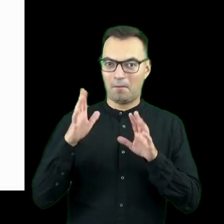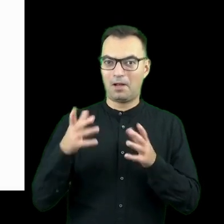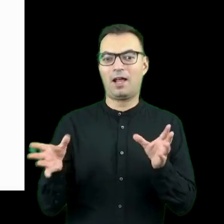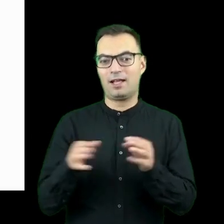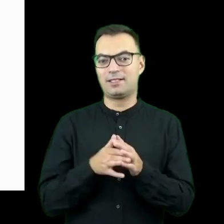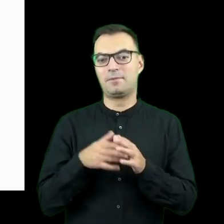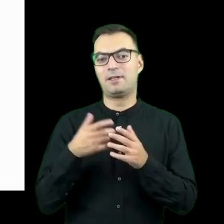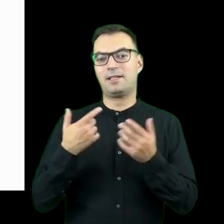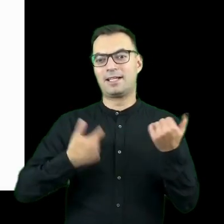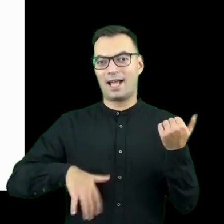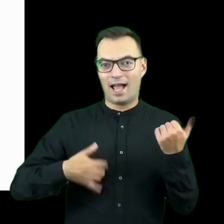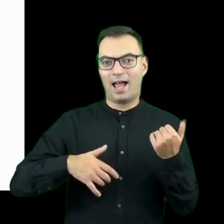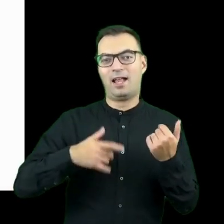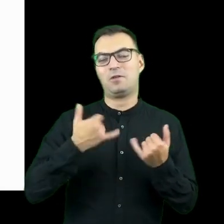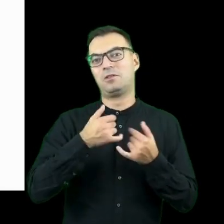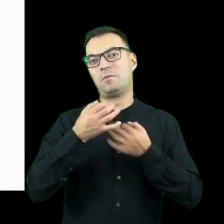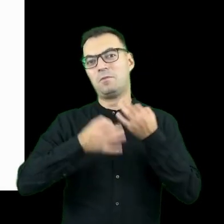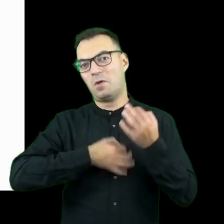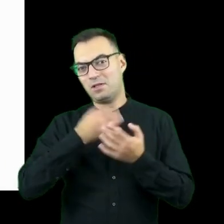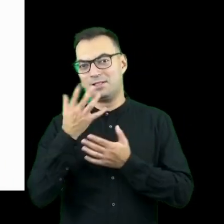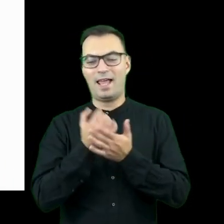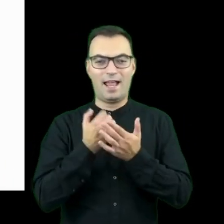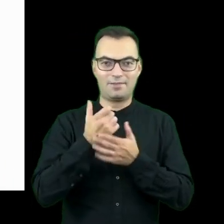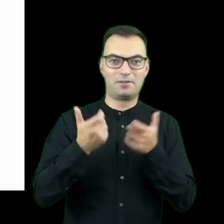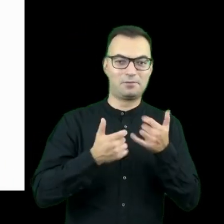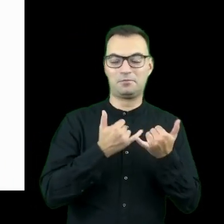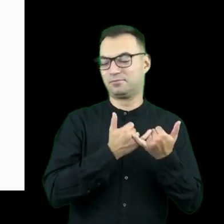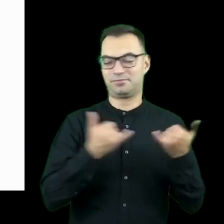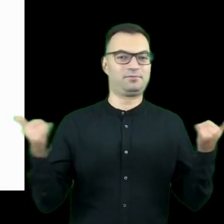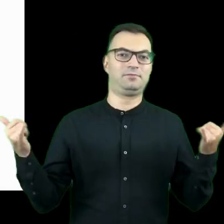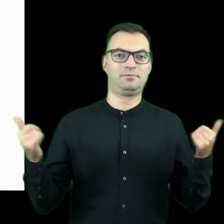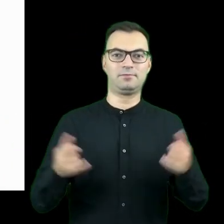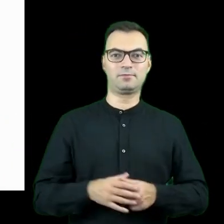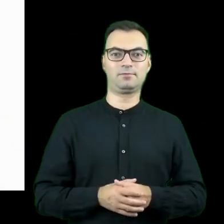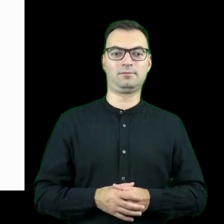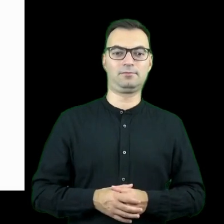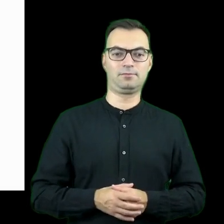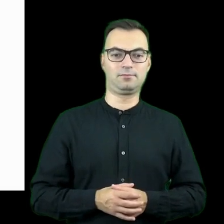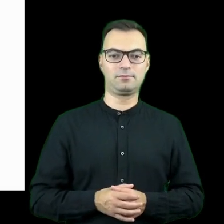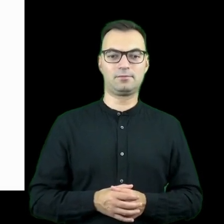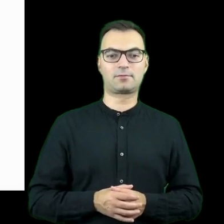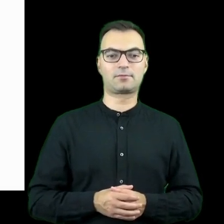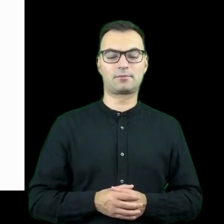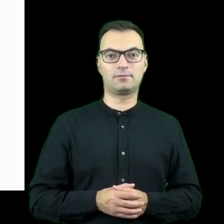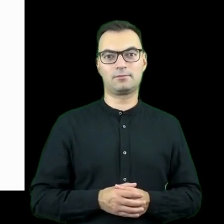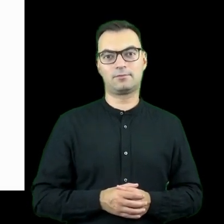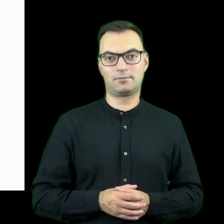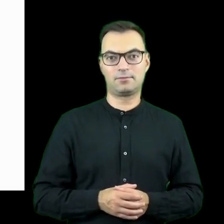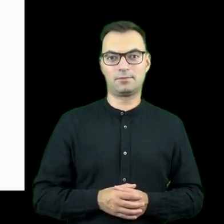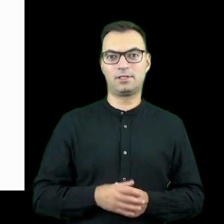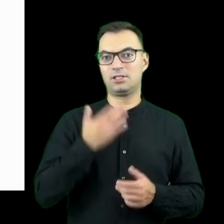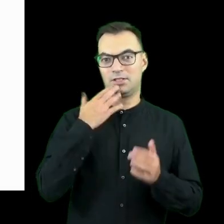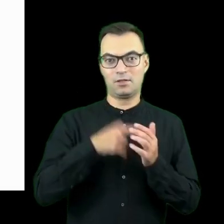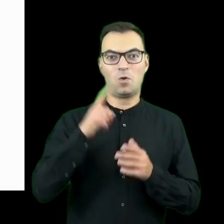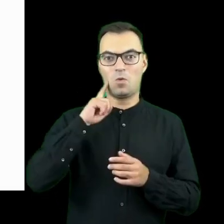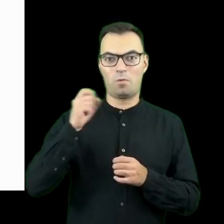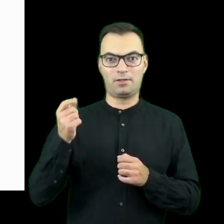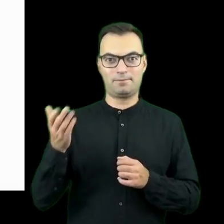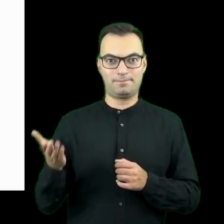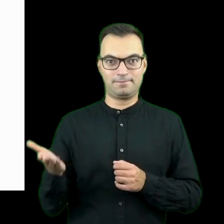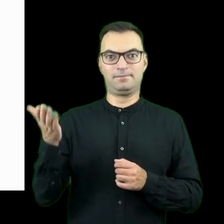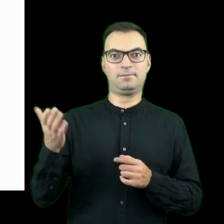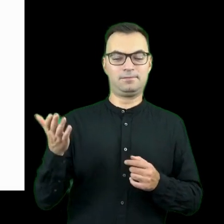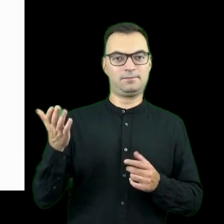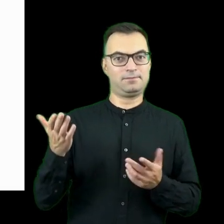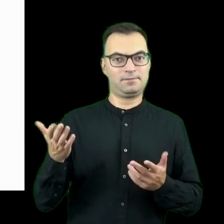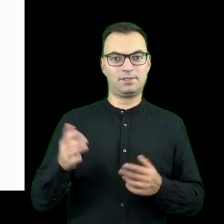wspólne granie i nagrywanie różnych kawałków muzycznych. I to bardzo wzmocniło pozycję społeczną tego